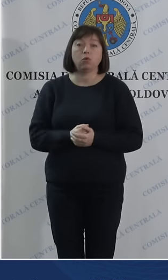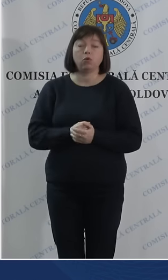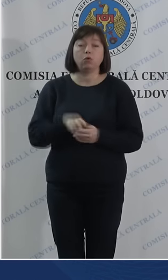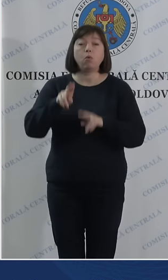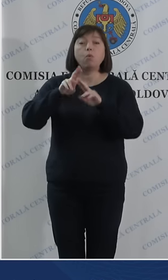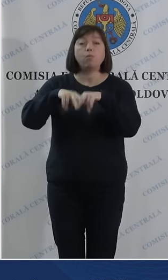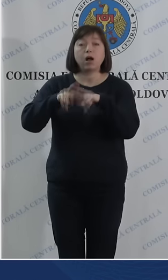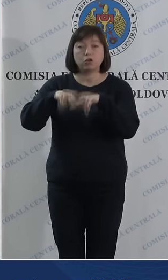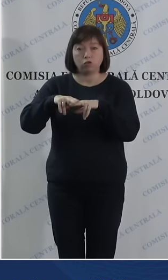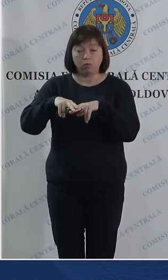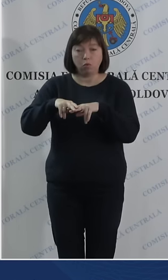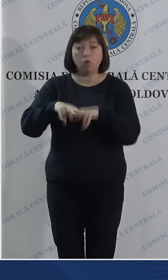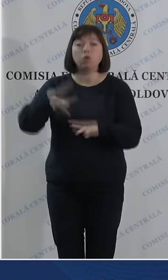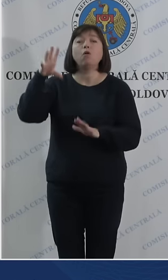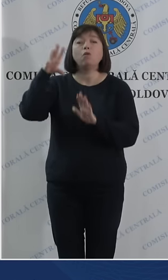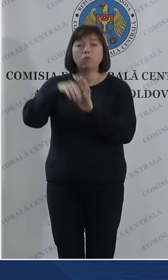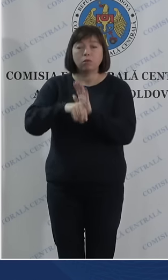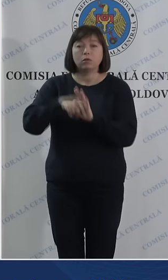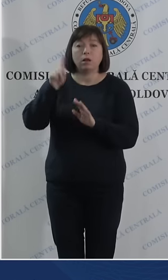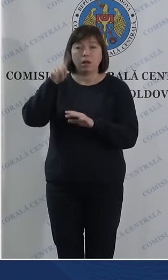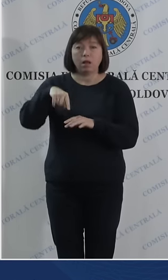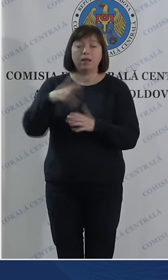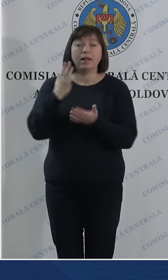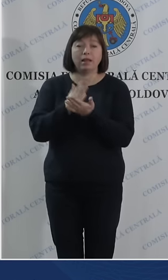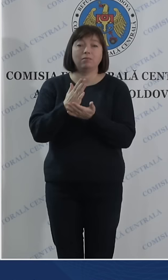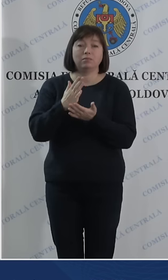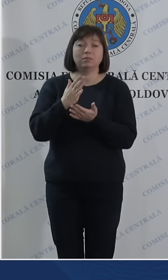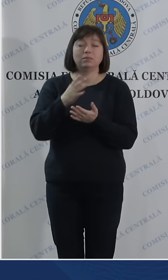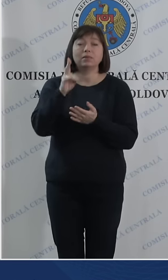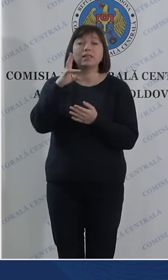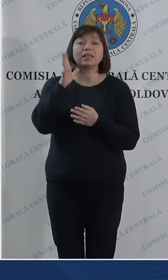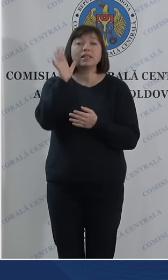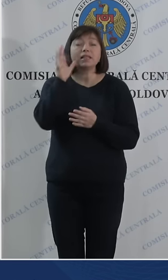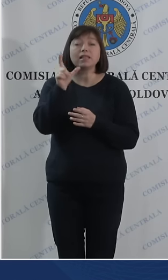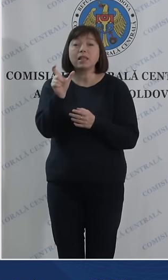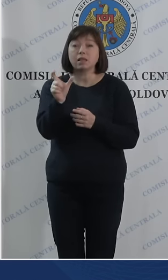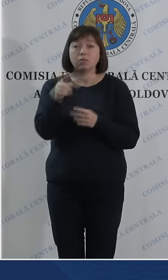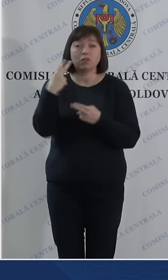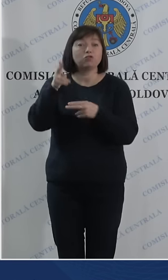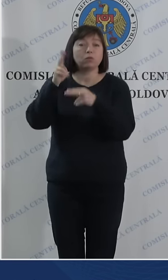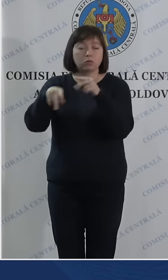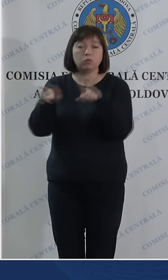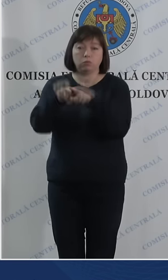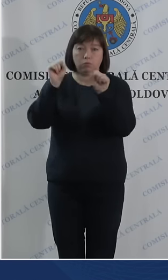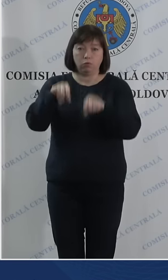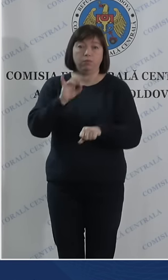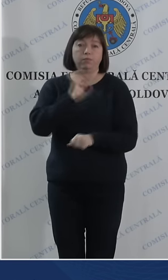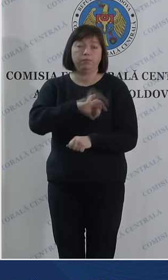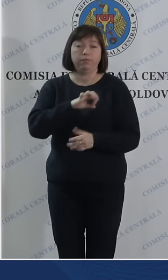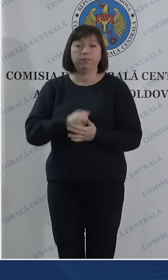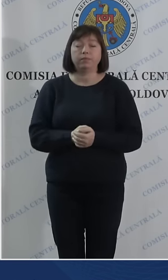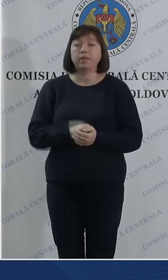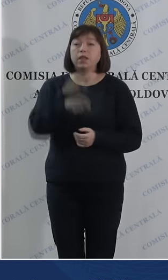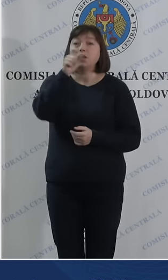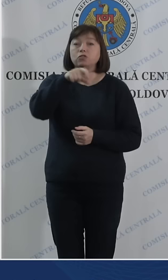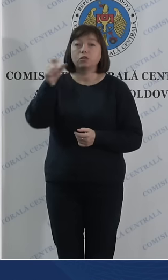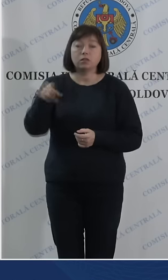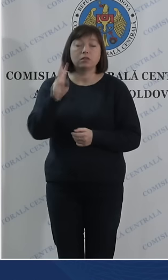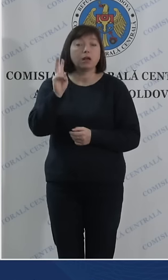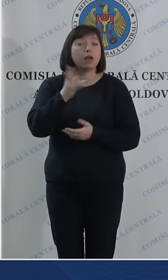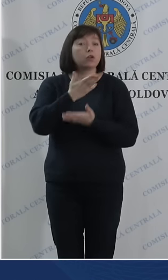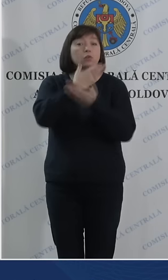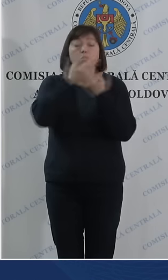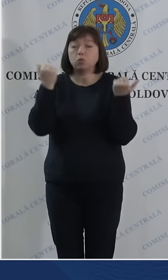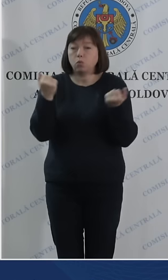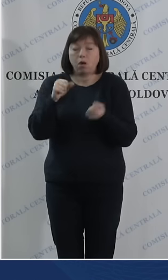3. Pașaport, inclusiv cel care are terminul de valabilitate expirat. Cetățenii care nu